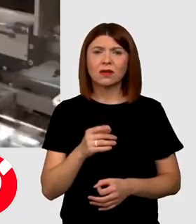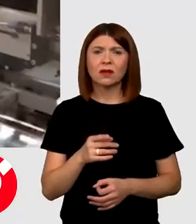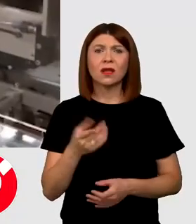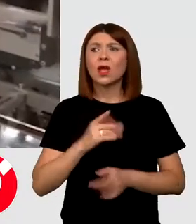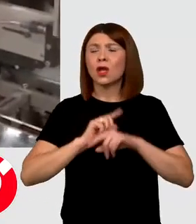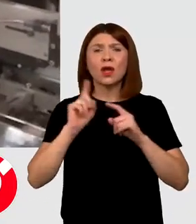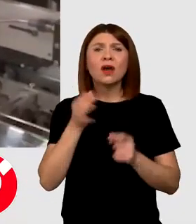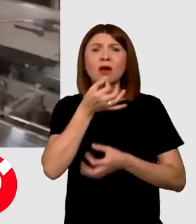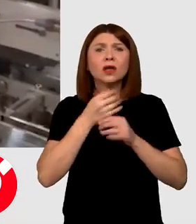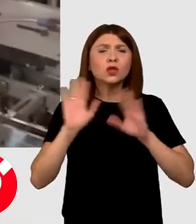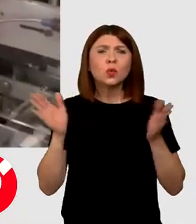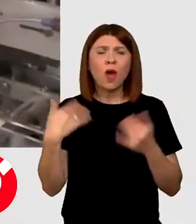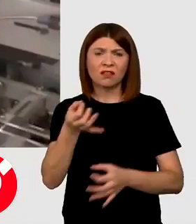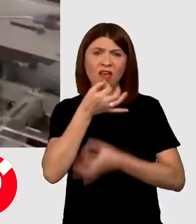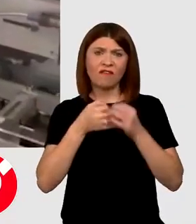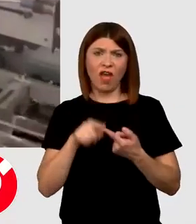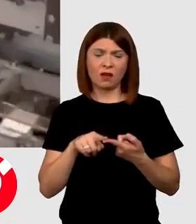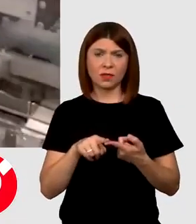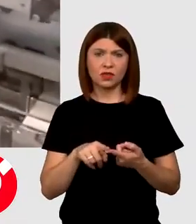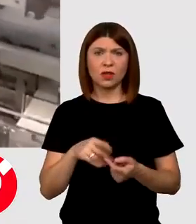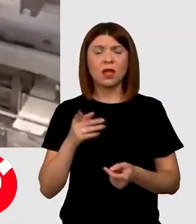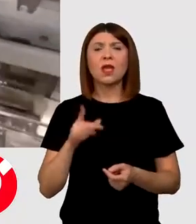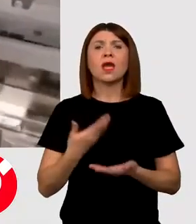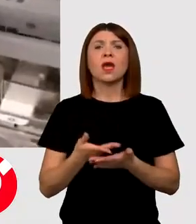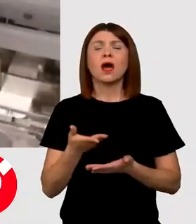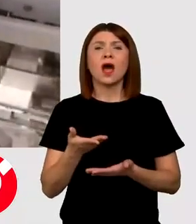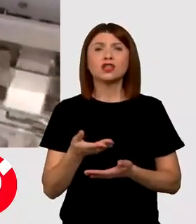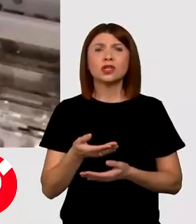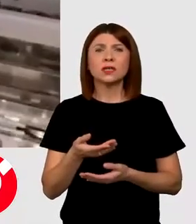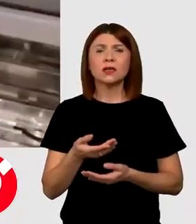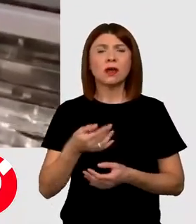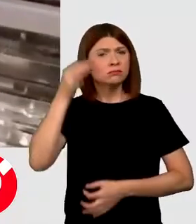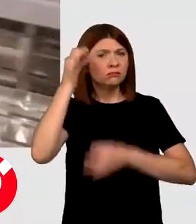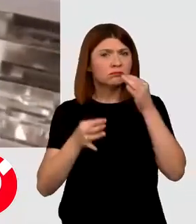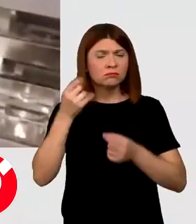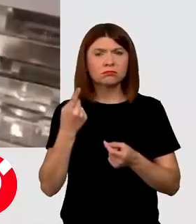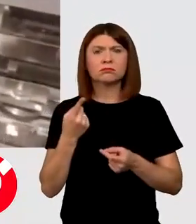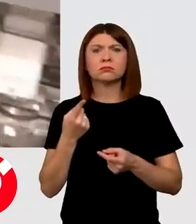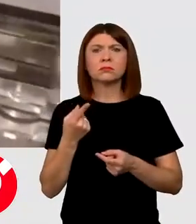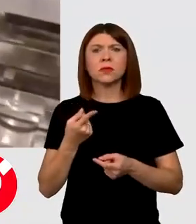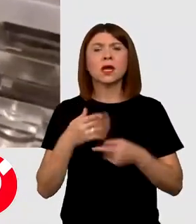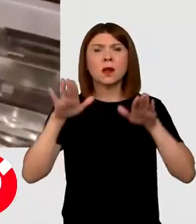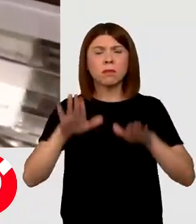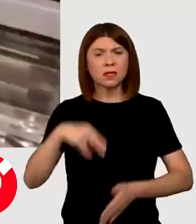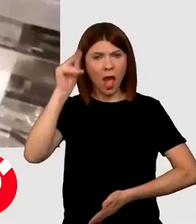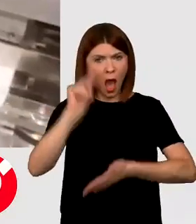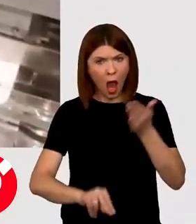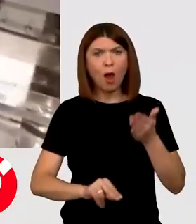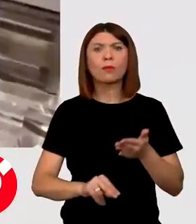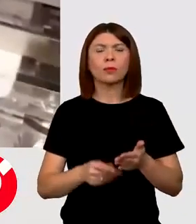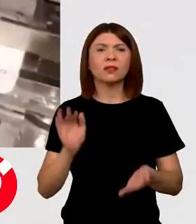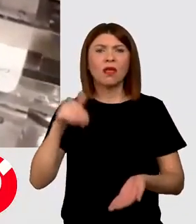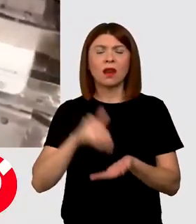de farmaciile de ambulatoriu. E vorba de faptul că NMDM a realizat o evaluare în baza căreia a emis autorizație de nevoi